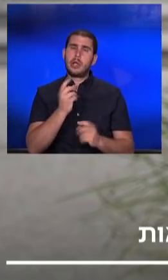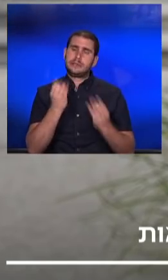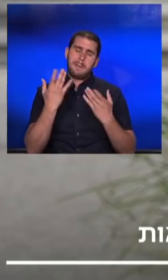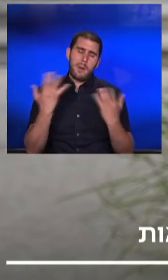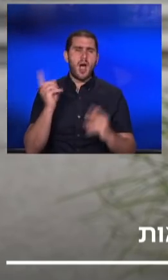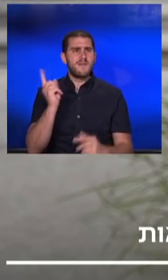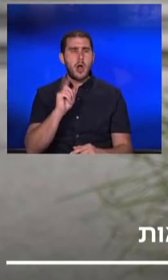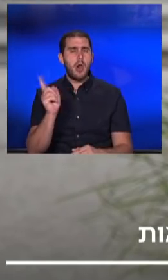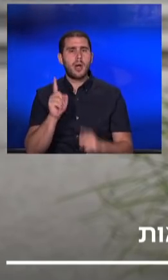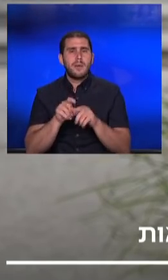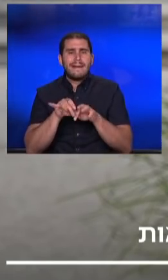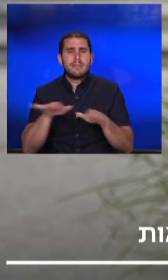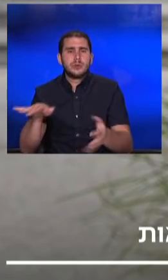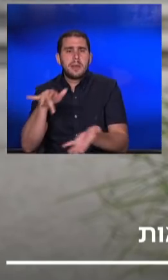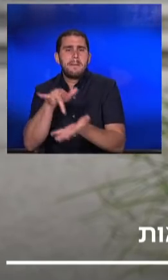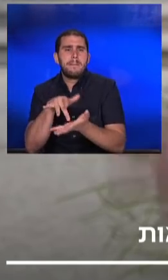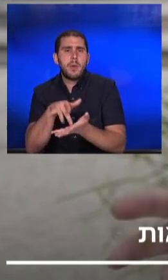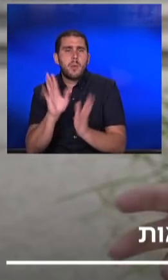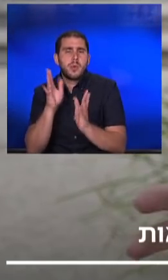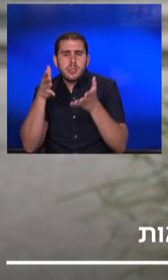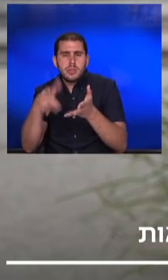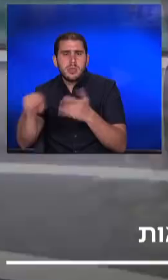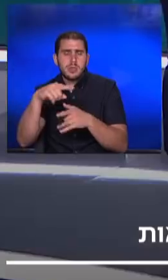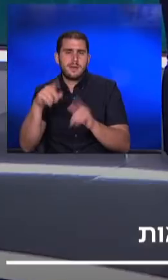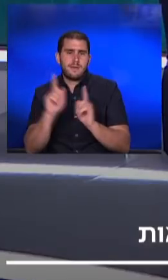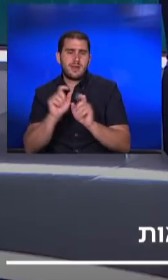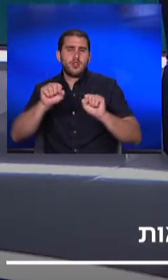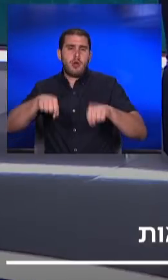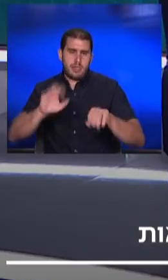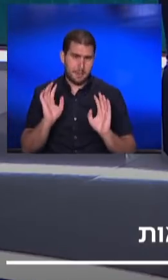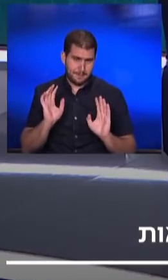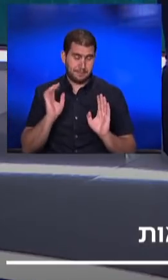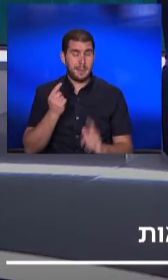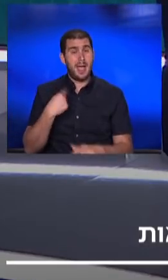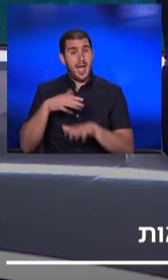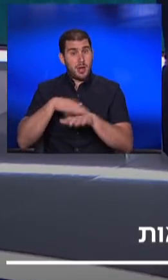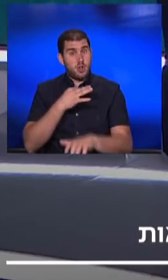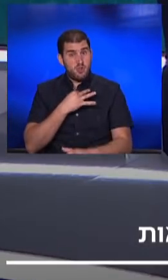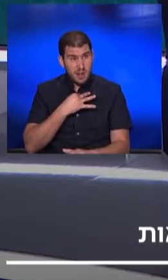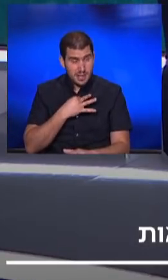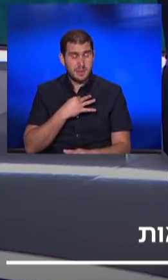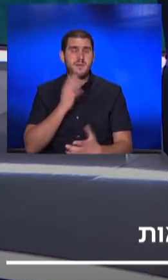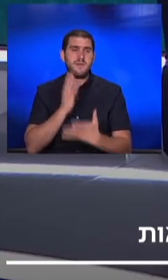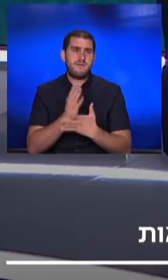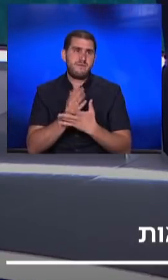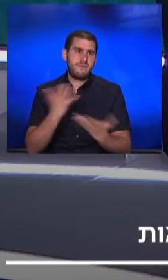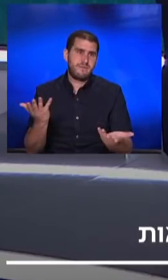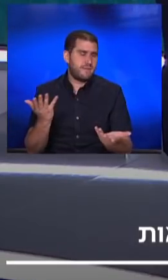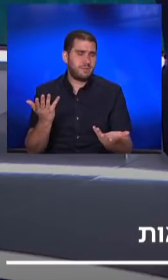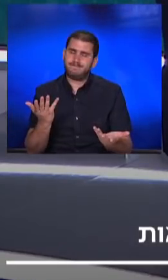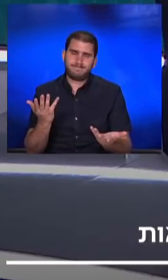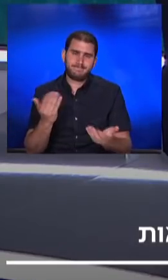אבל שזה לא התפרצות שהיא מאוד ממוקדת והשתלטנו עליה. הערכה שלי היא שקרוב לוודאי כבר נכנס